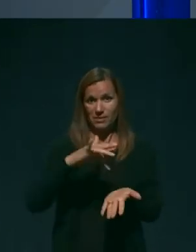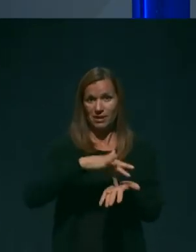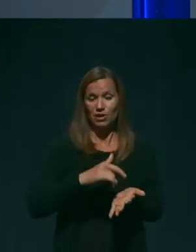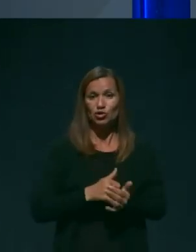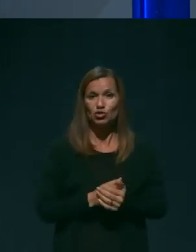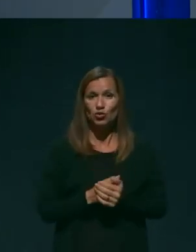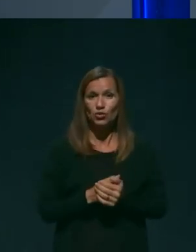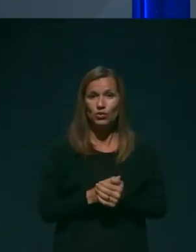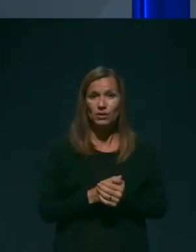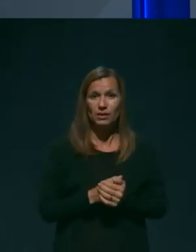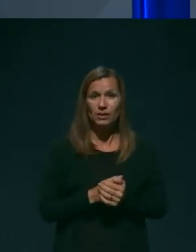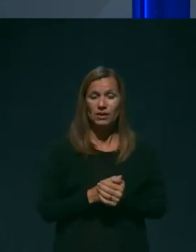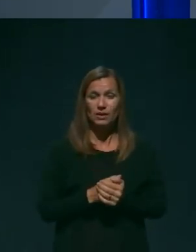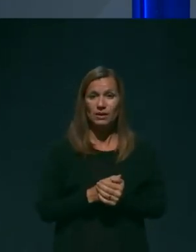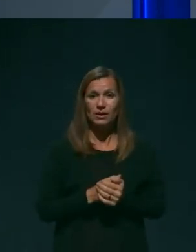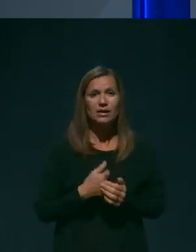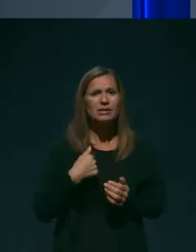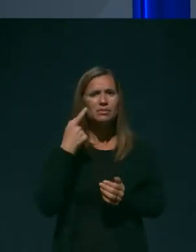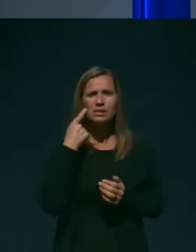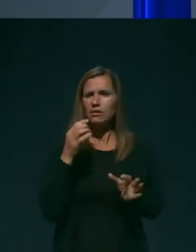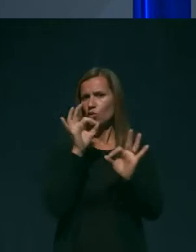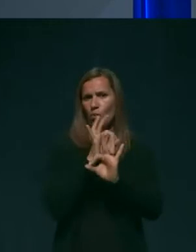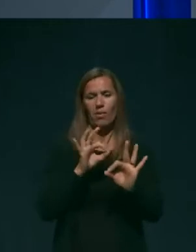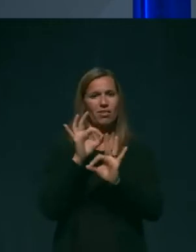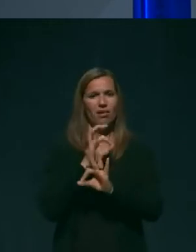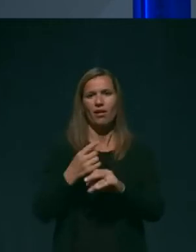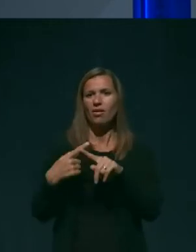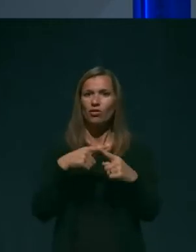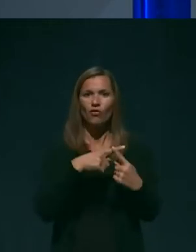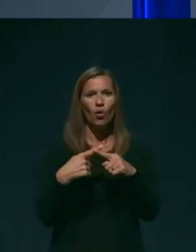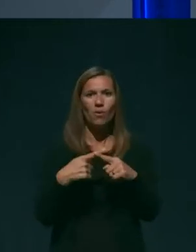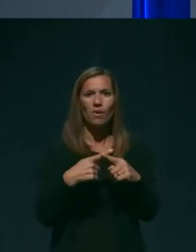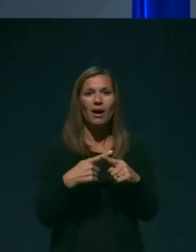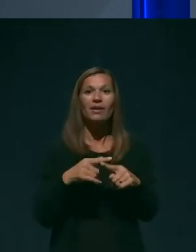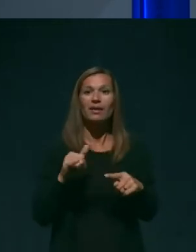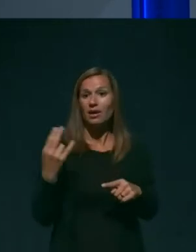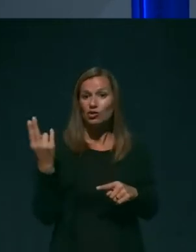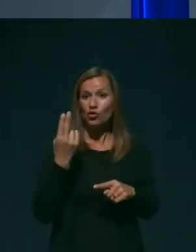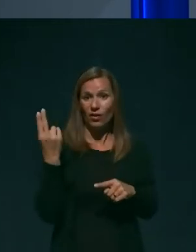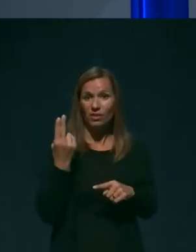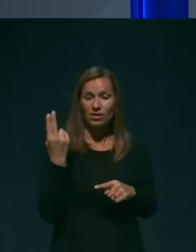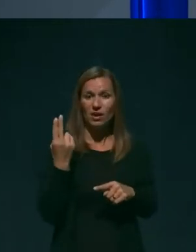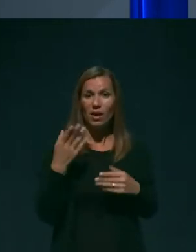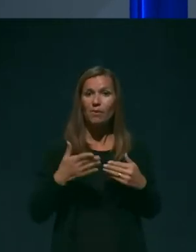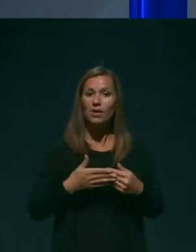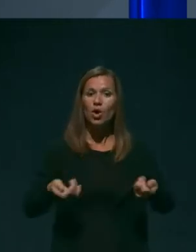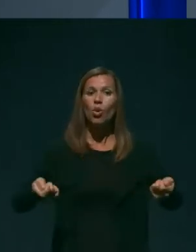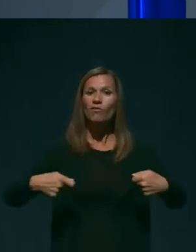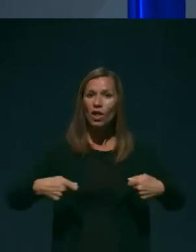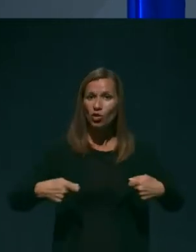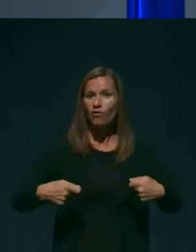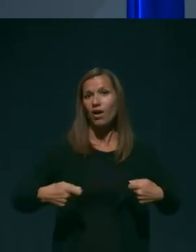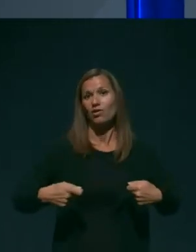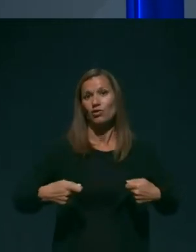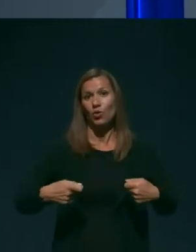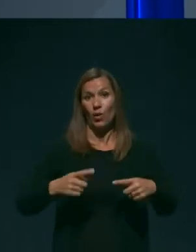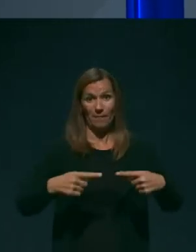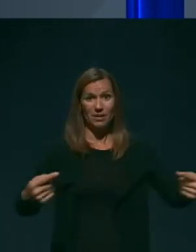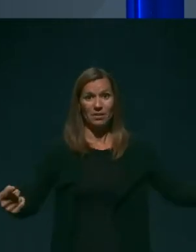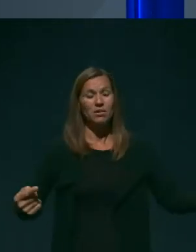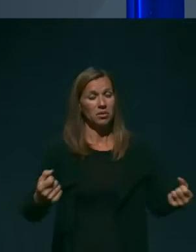Torej, jaz mislim, da ni nobenega dvoma, da je bila Slovenija pri obladovanju epidemije uspešna